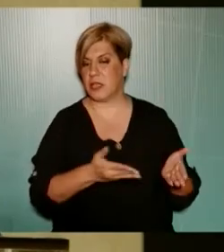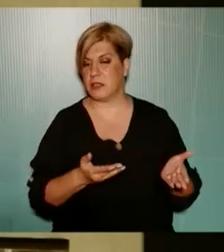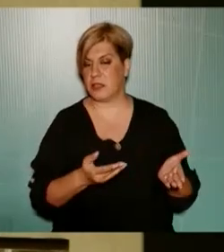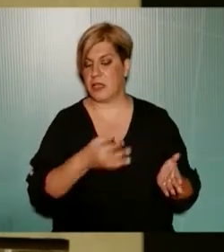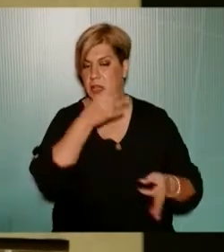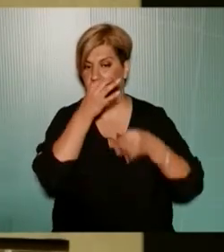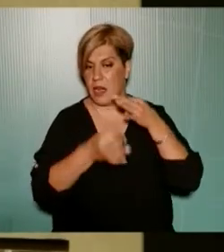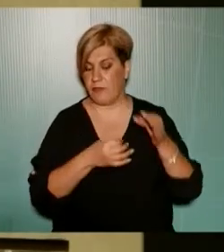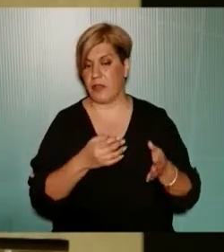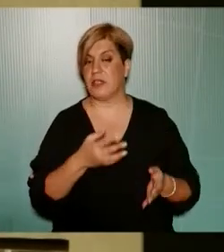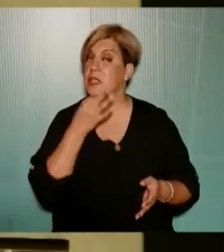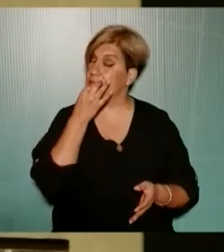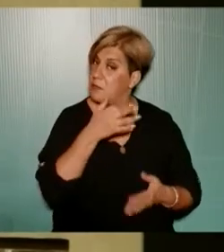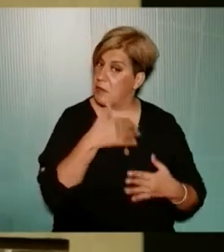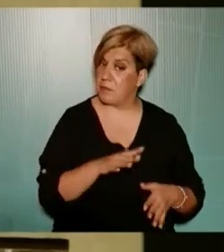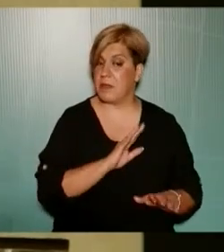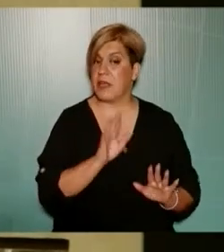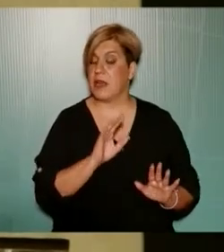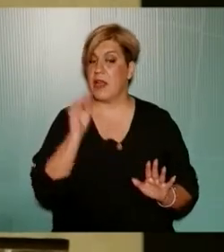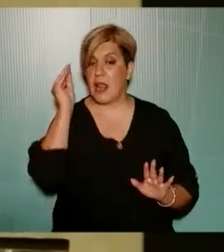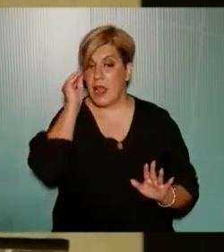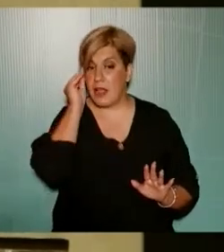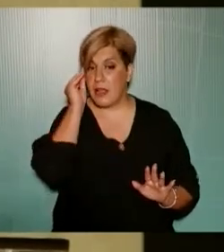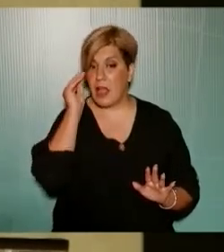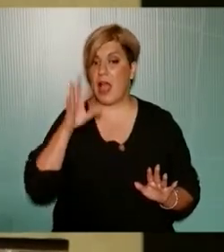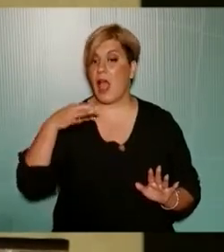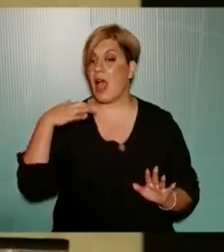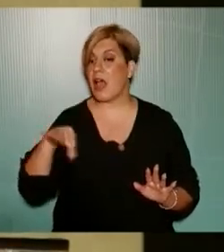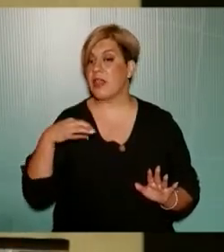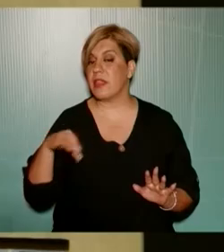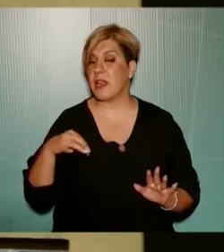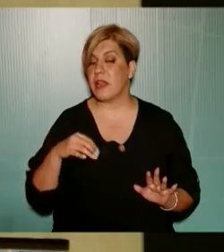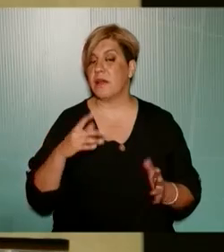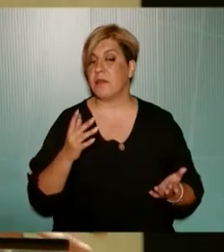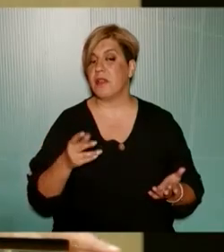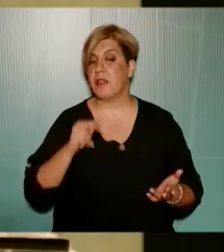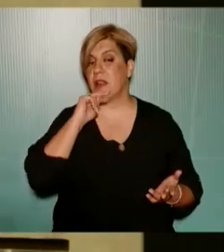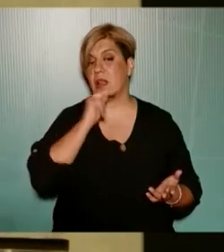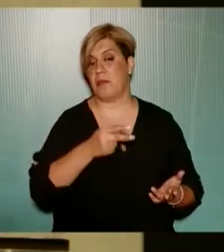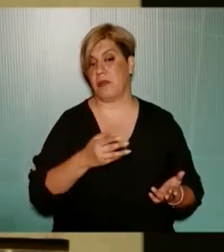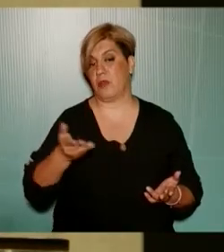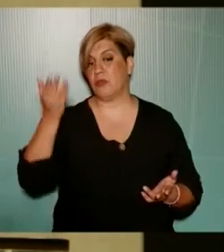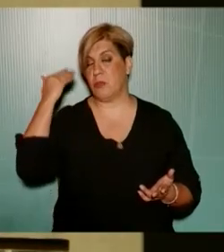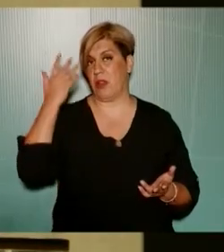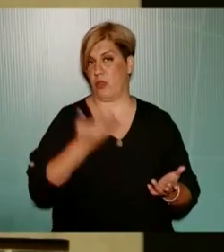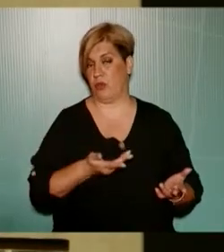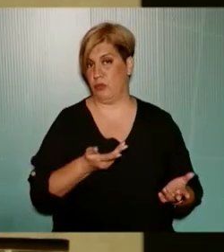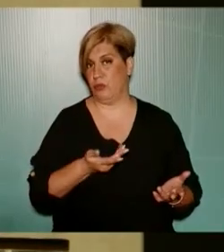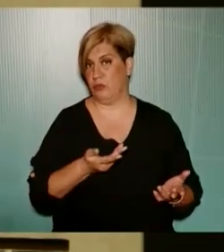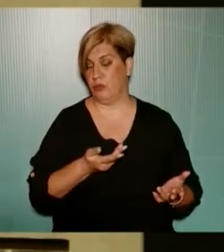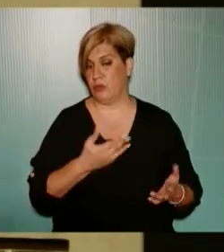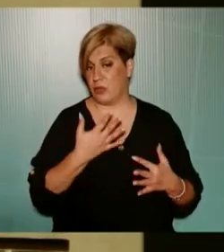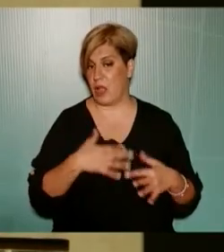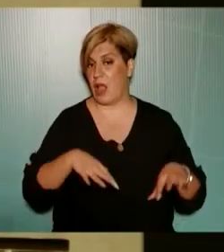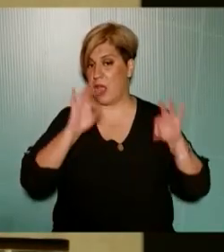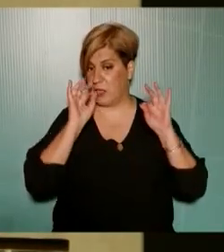αναφέρετε και σας είπα μην εκλαμβάνετε ως αδυναμία το γεγονός ότι δεν απαντάω στο παρελθόν θα το